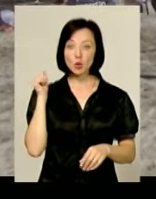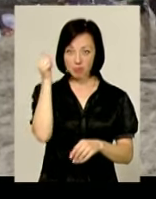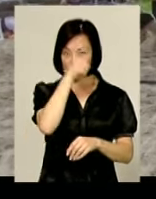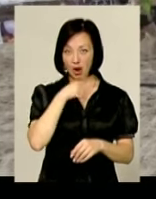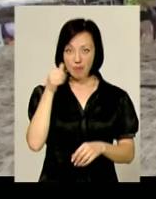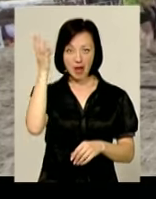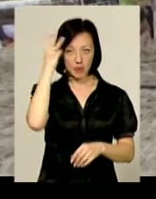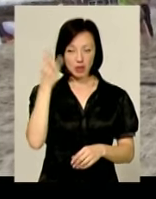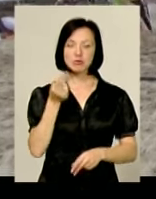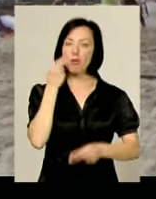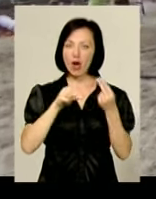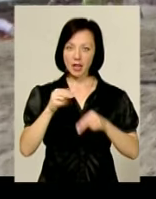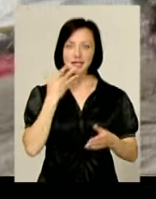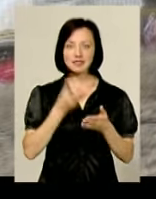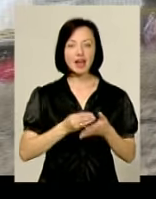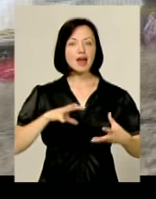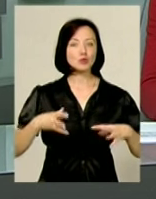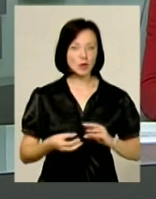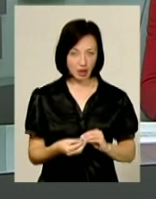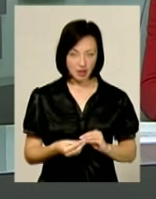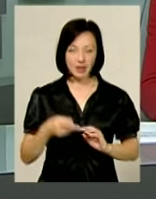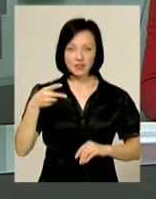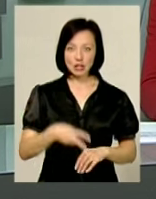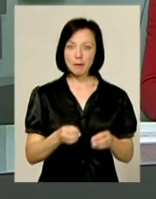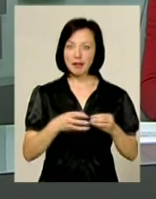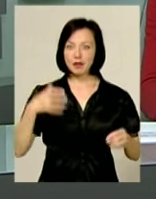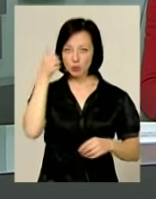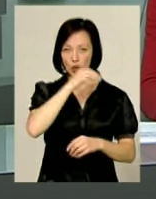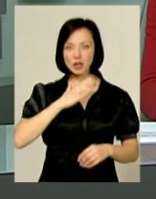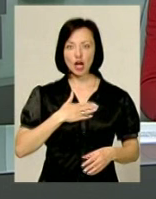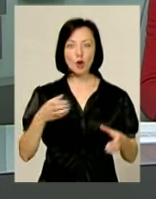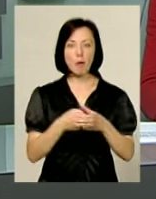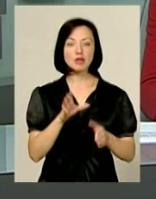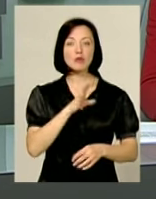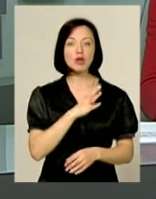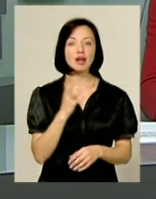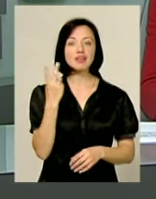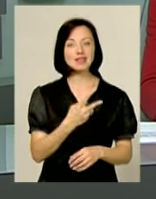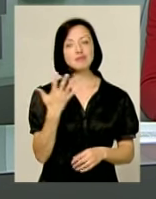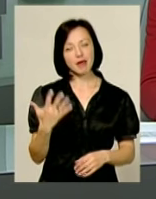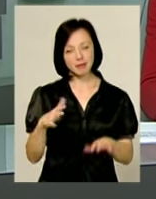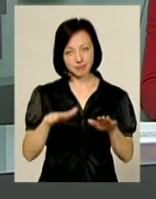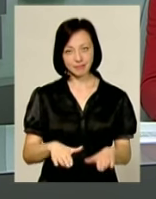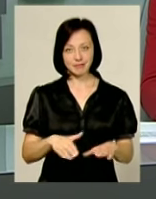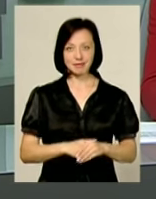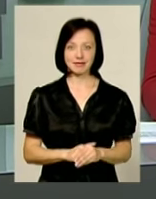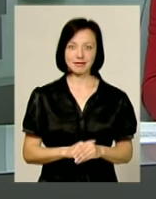роками, подоляни значно покращили свій результат. У 2015-му наша команда була лише 25-ю.